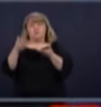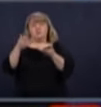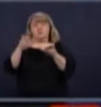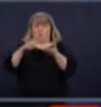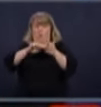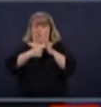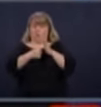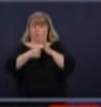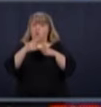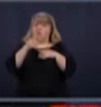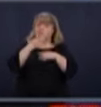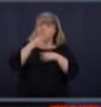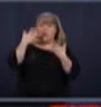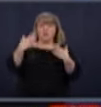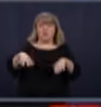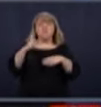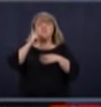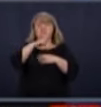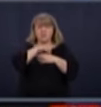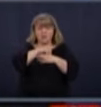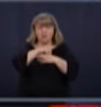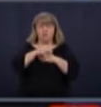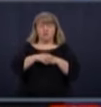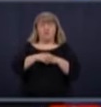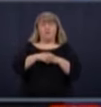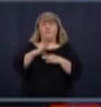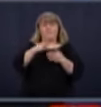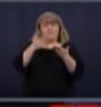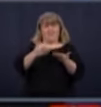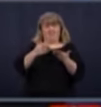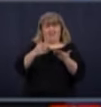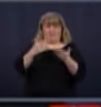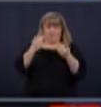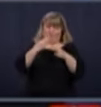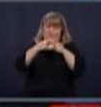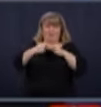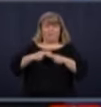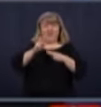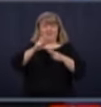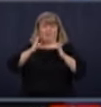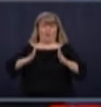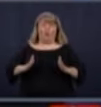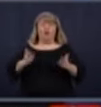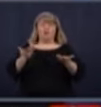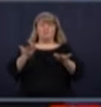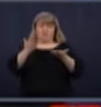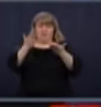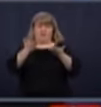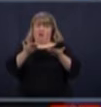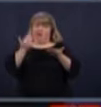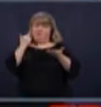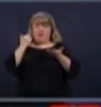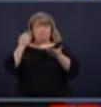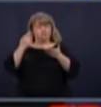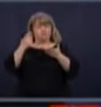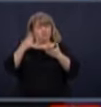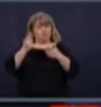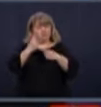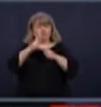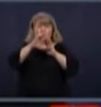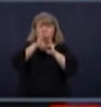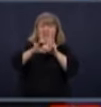mais les Québécois, comme on s'appelle maintenant, ont toujours été résilients, ont toujours